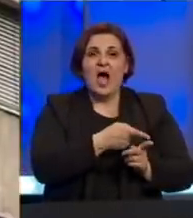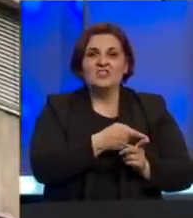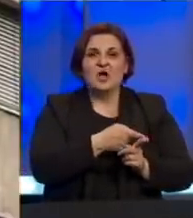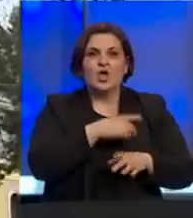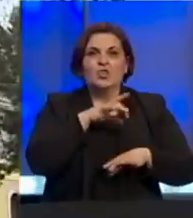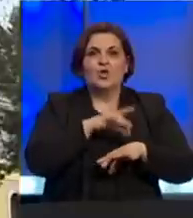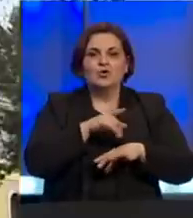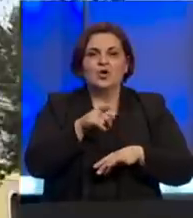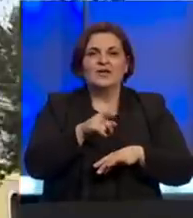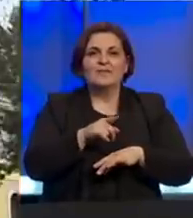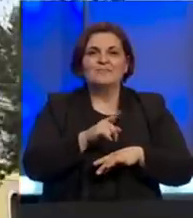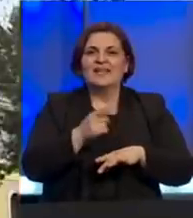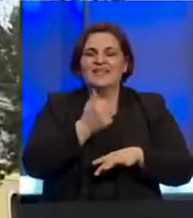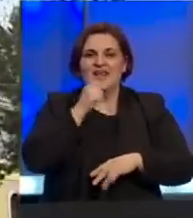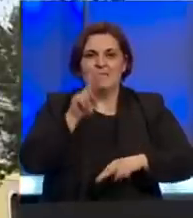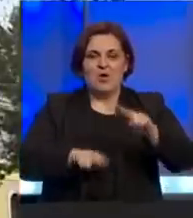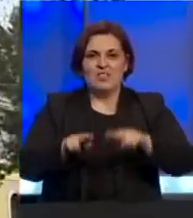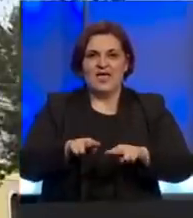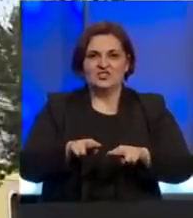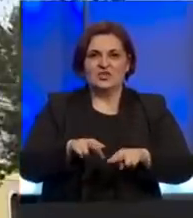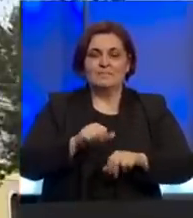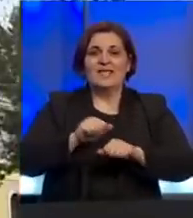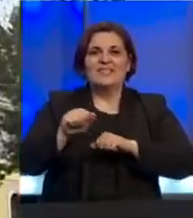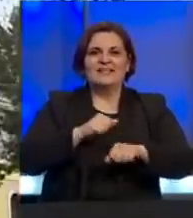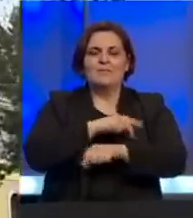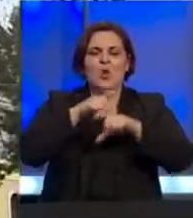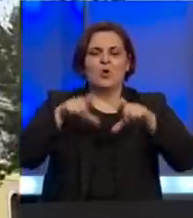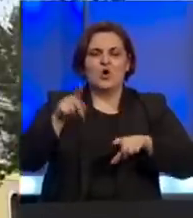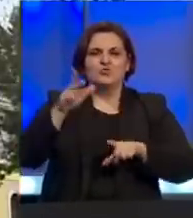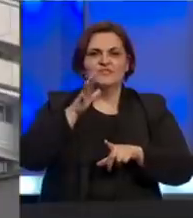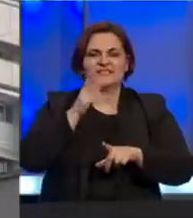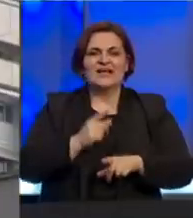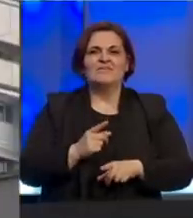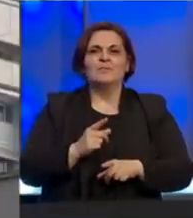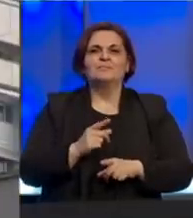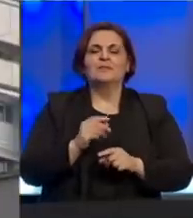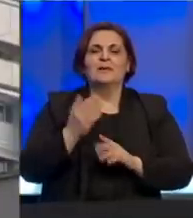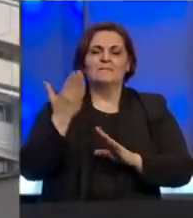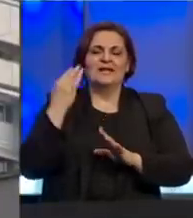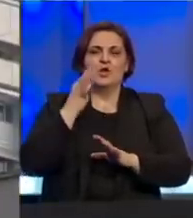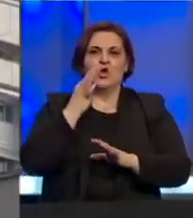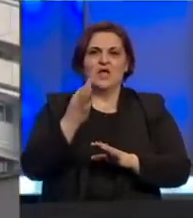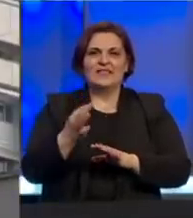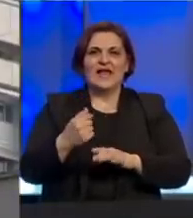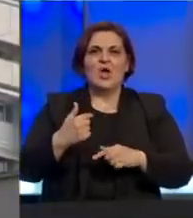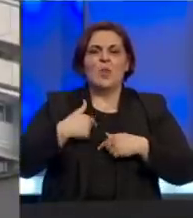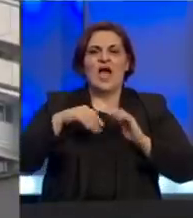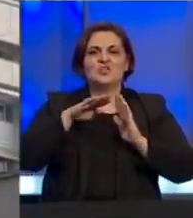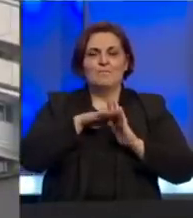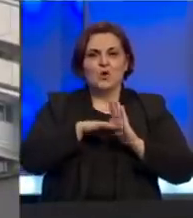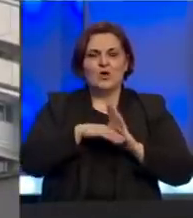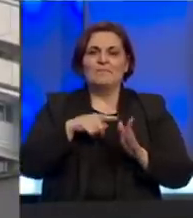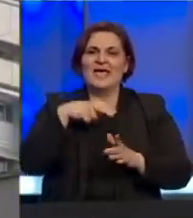epidemiolog Pašagić nesavisno liječen. Direktorica kliničkog centra univerziteta u Sarajevu prije nekoliko dana u našem programu